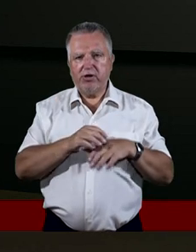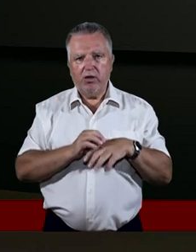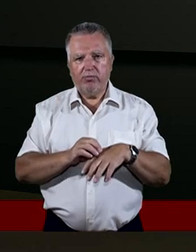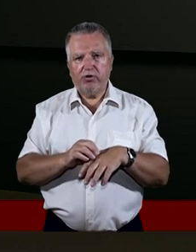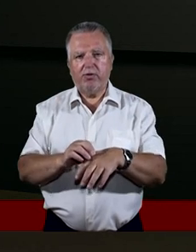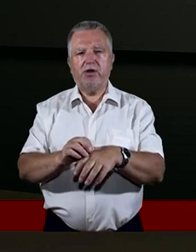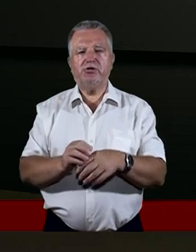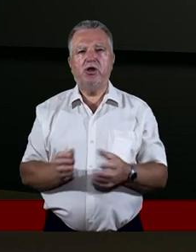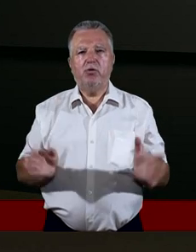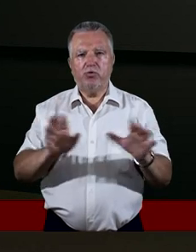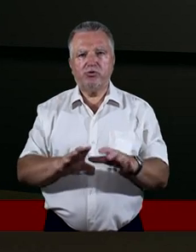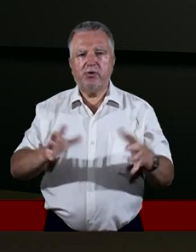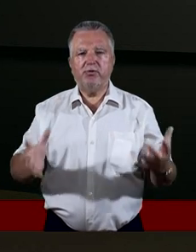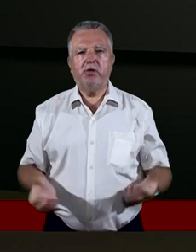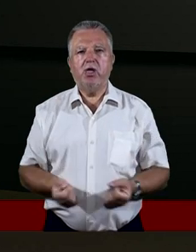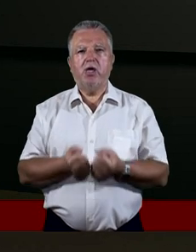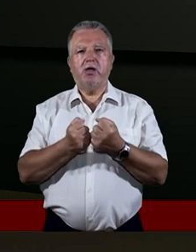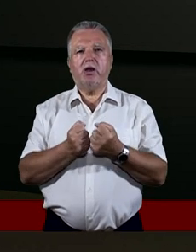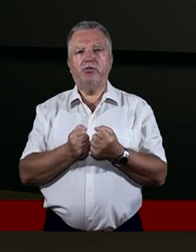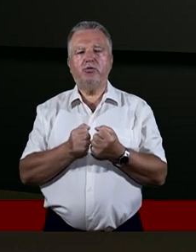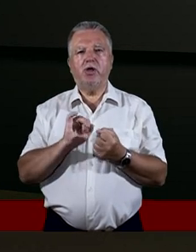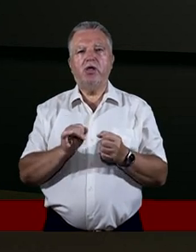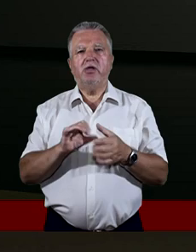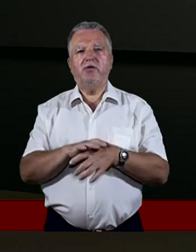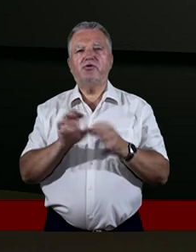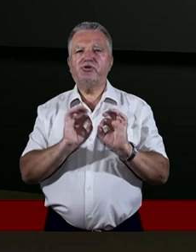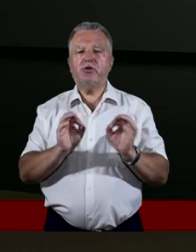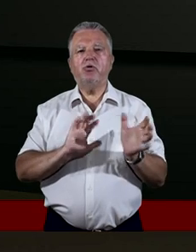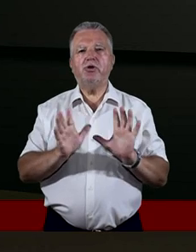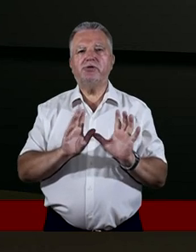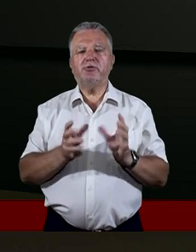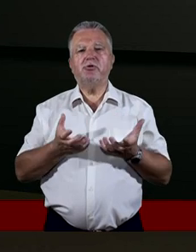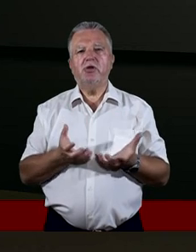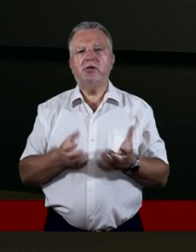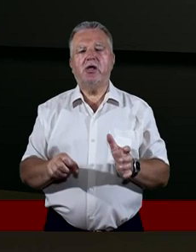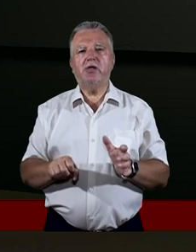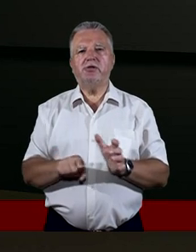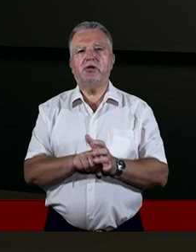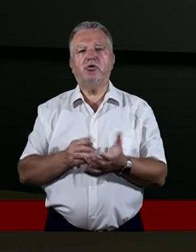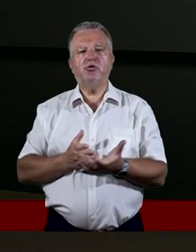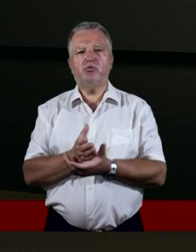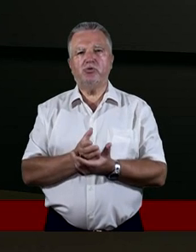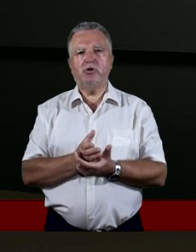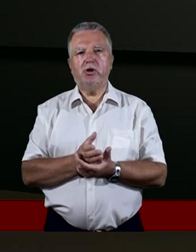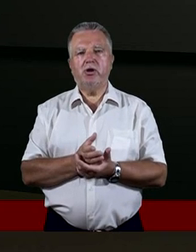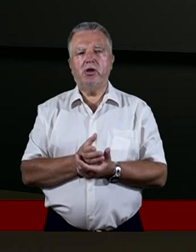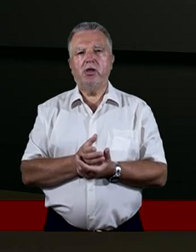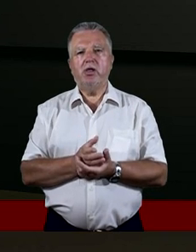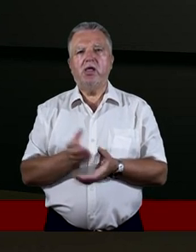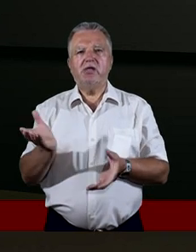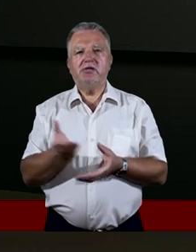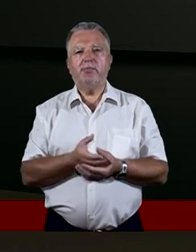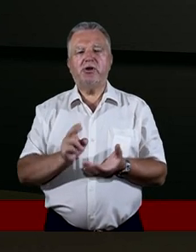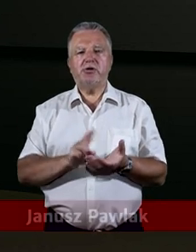błogosławi, ratuje i w szczególny sposób inspiruje do służby. Chciałbym zaprosić także na